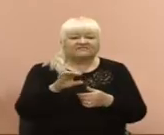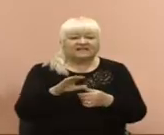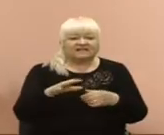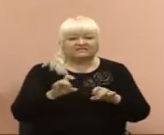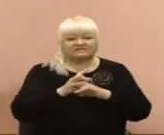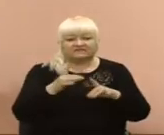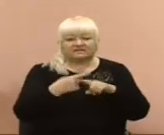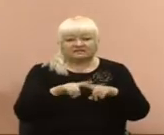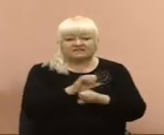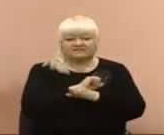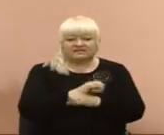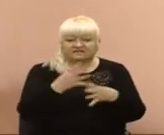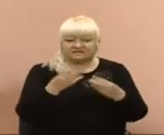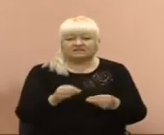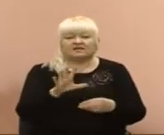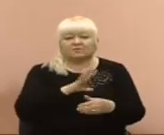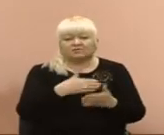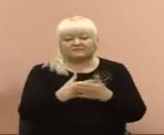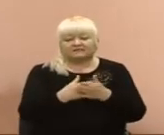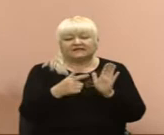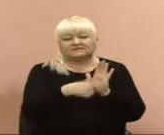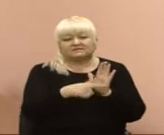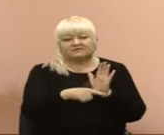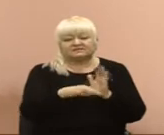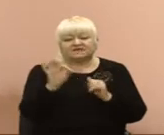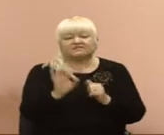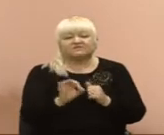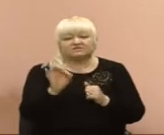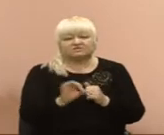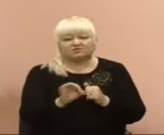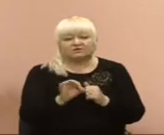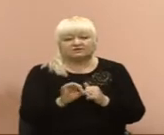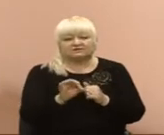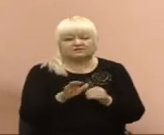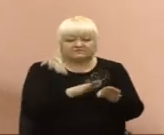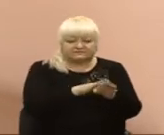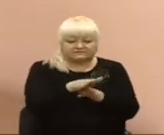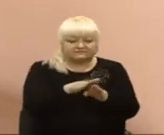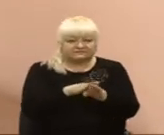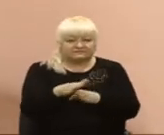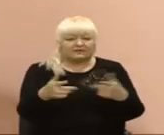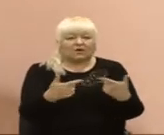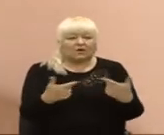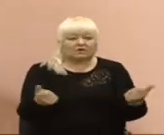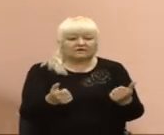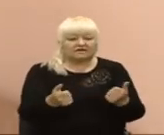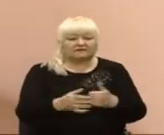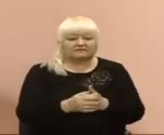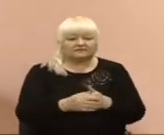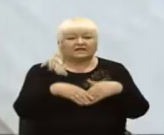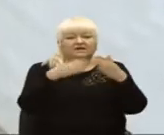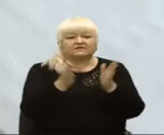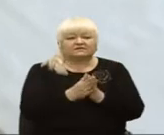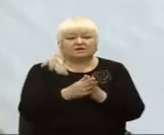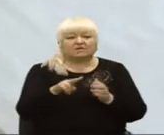вихідні дні, і було в районі 70% загрузки готелів загалом по